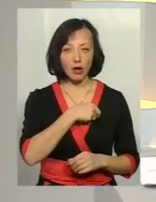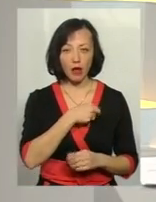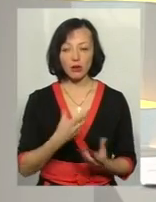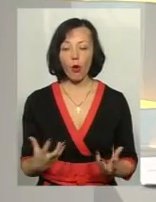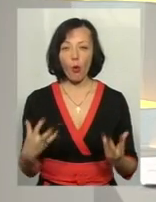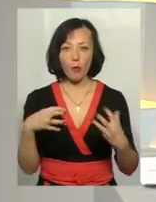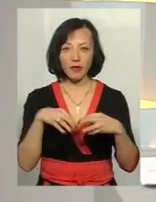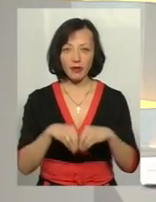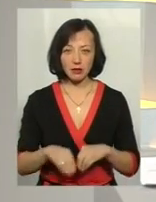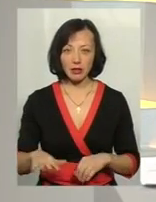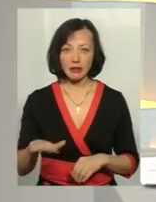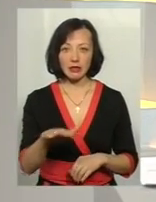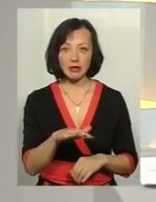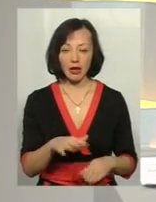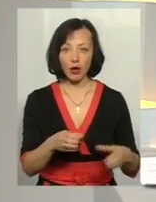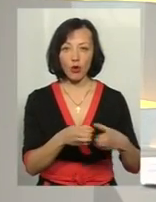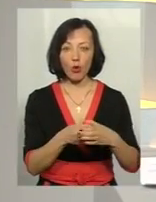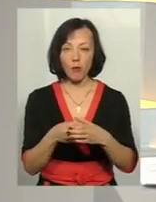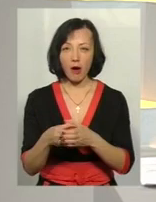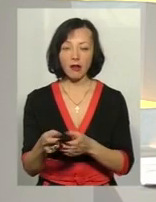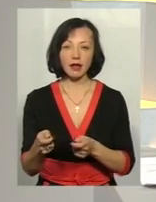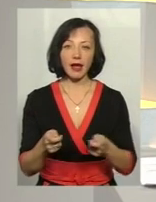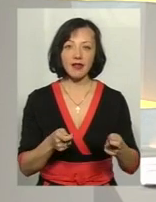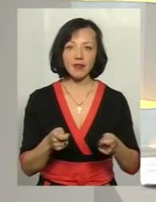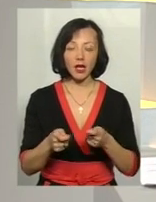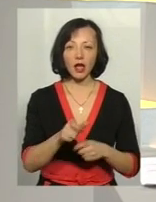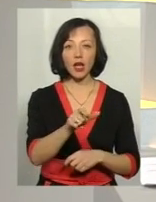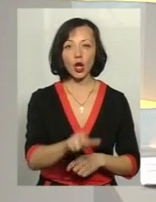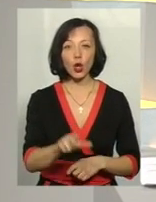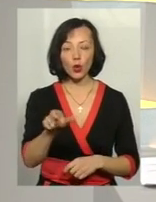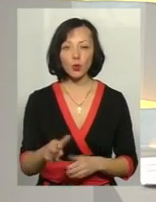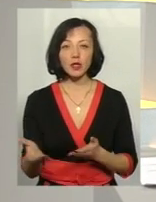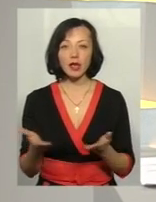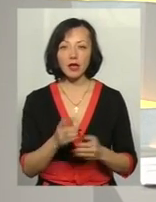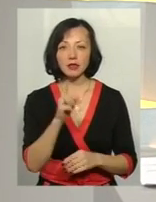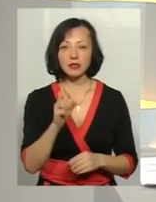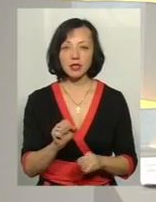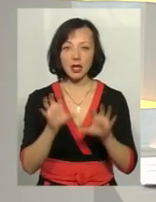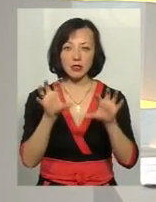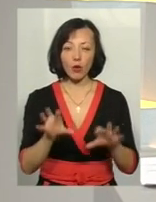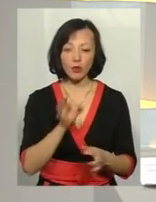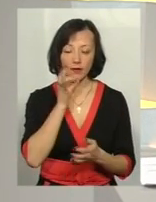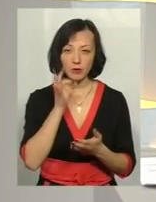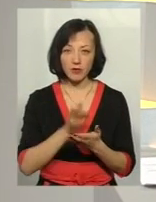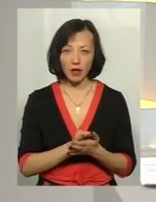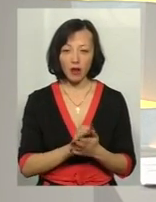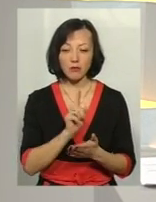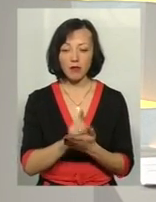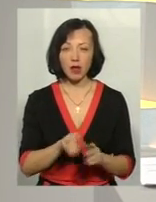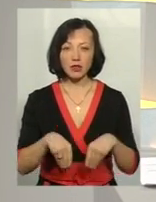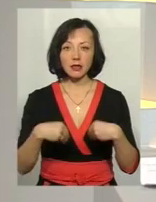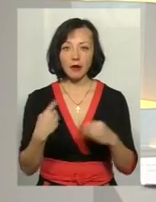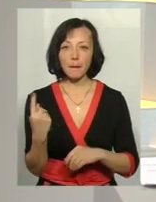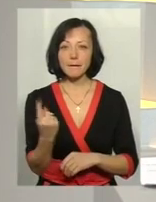'єднаних тергромад, керівники, люди, які за законом несуть відповідальність і мають надавати ту